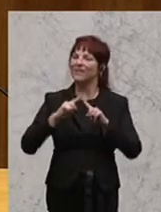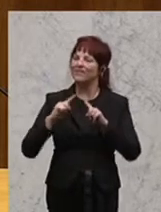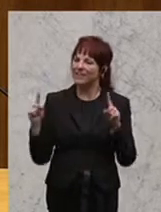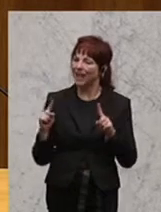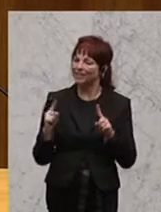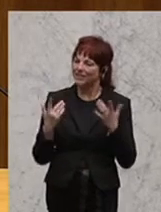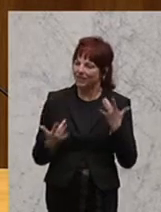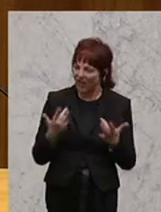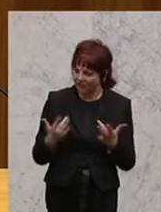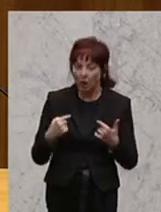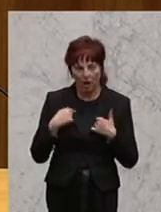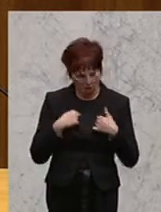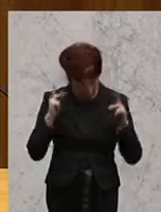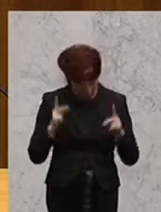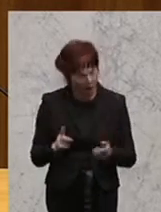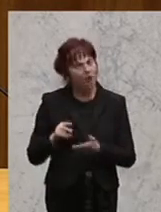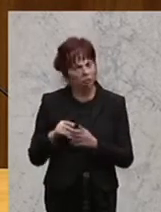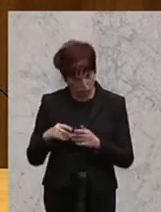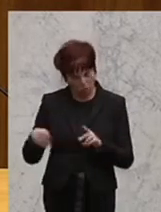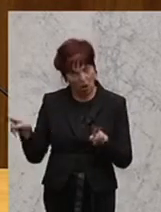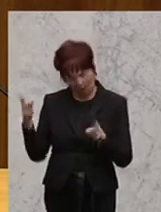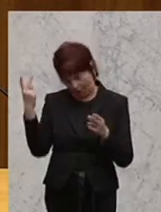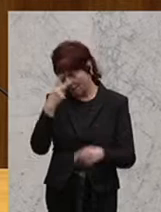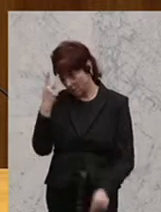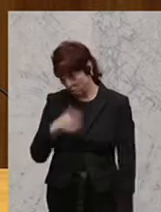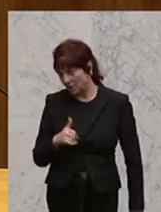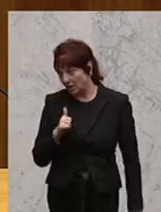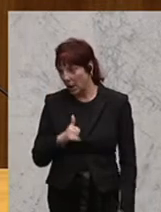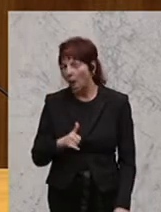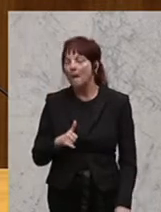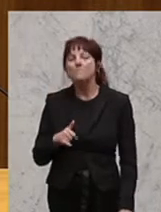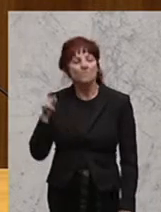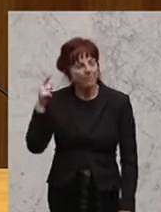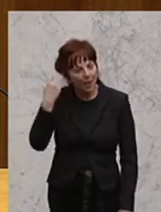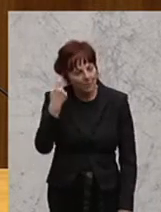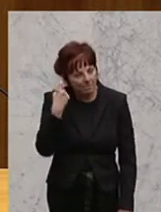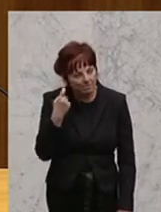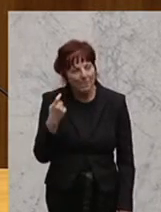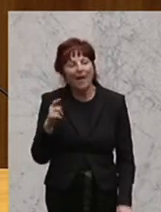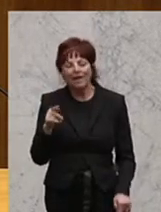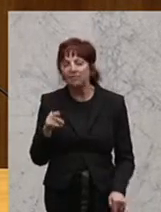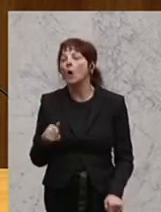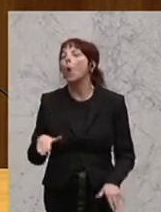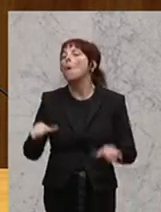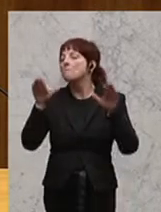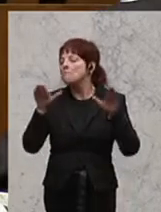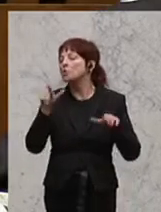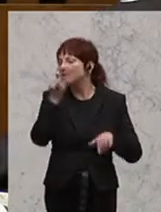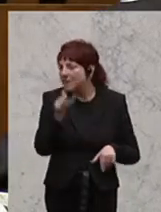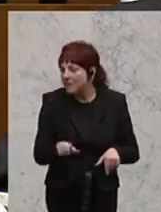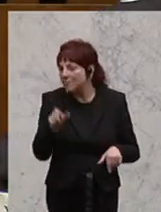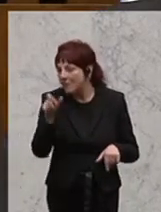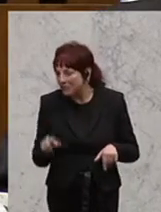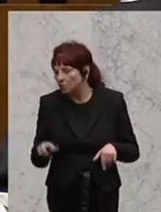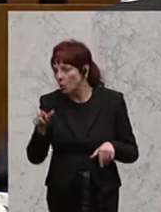anderes. Und das kann ich auch unterschreiben. Es muss heißen, Muslime gehören als Staatsbürger zu Österreich. Und es ist